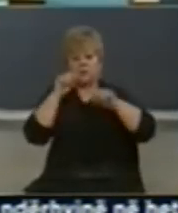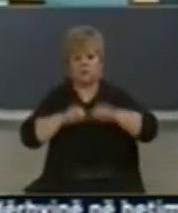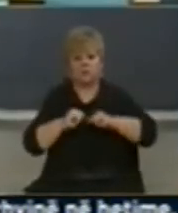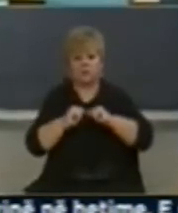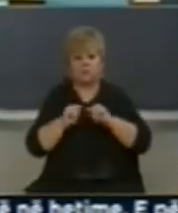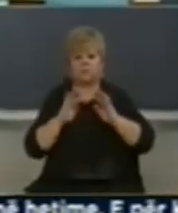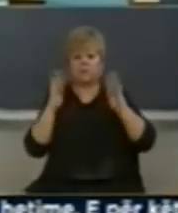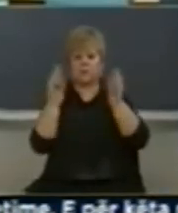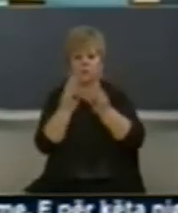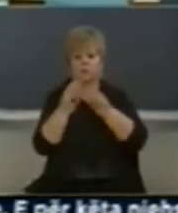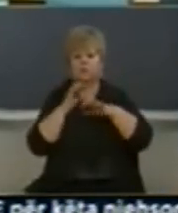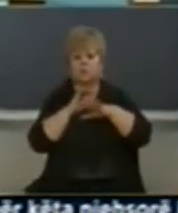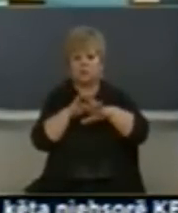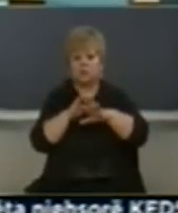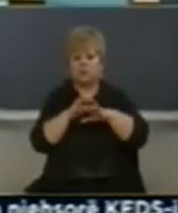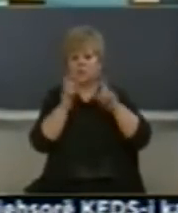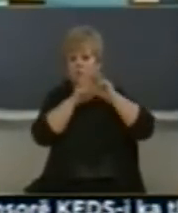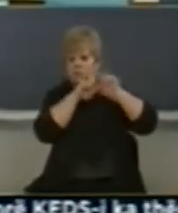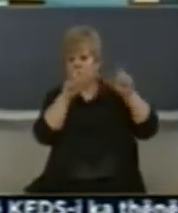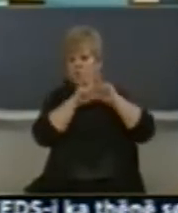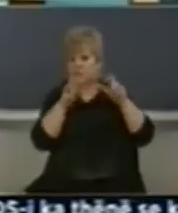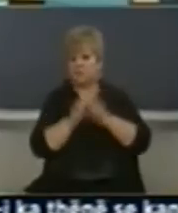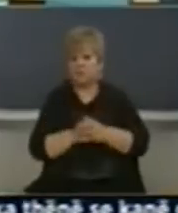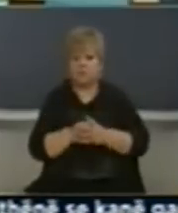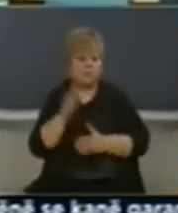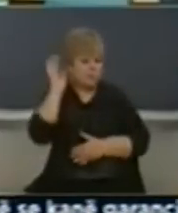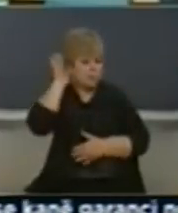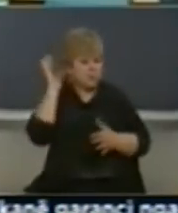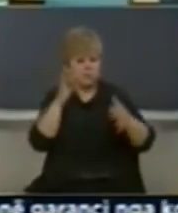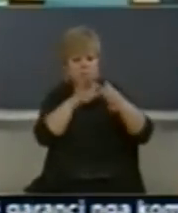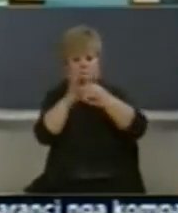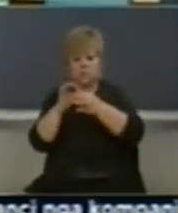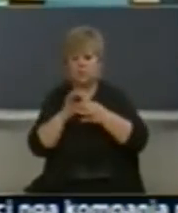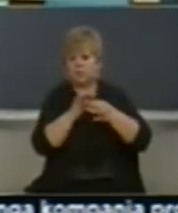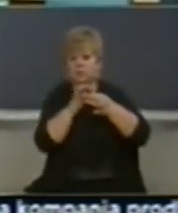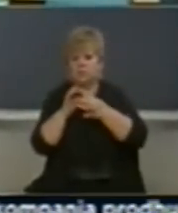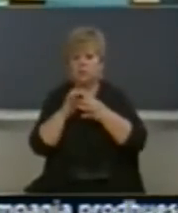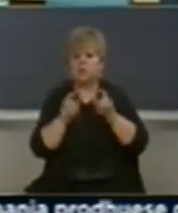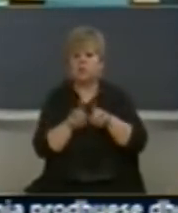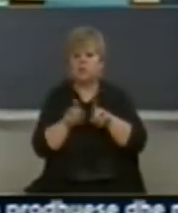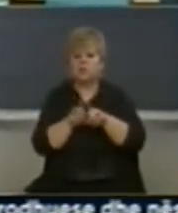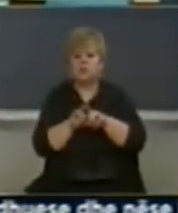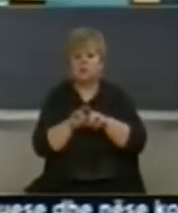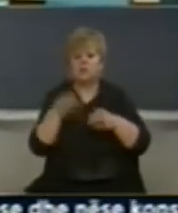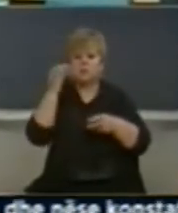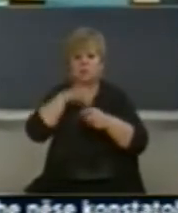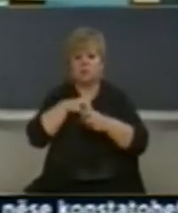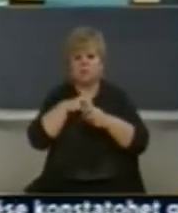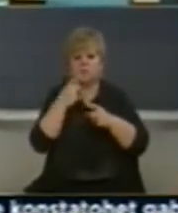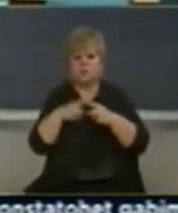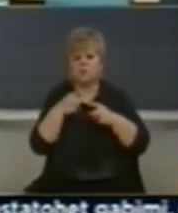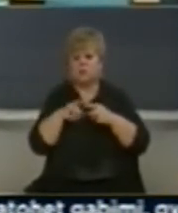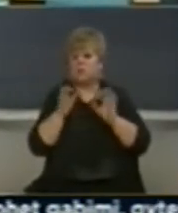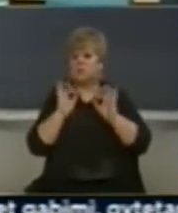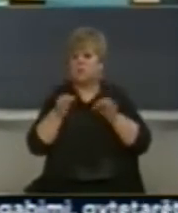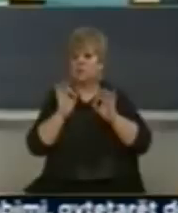Komitetin Drejtuus ndër institucional me pjesmarin e Ministrive të linjes, për mes të cilave do të adresojnë në mënyur për gjithë përvshirë se qështje sfecifike.